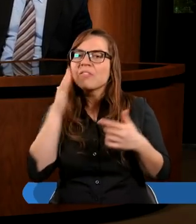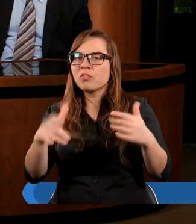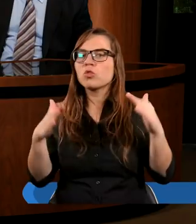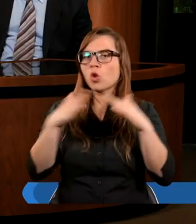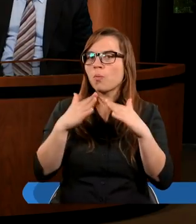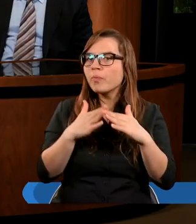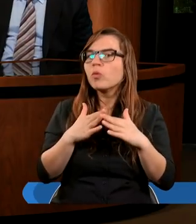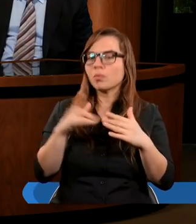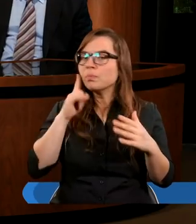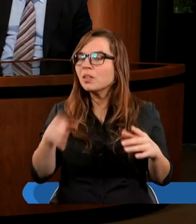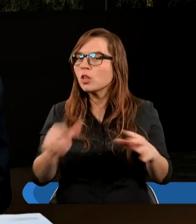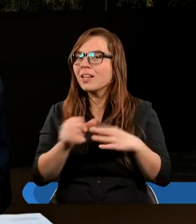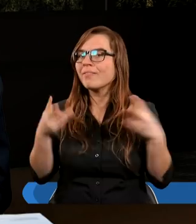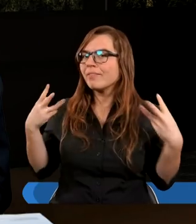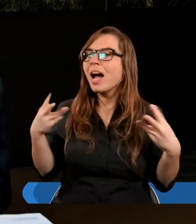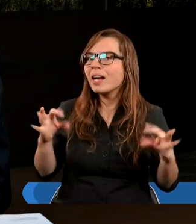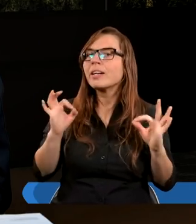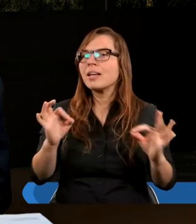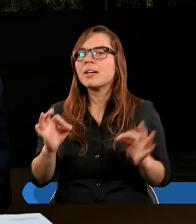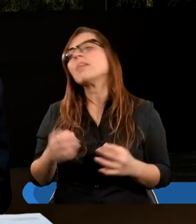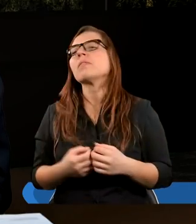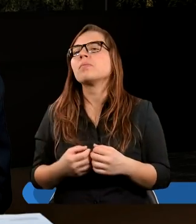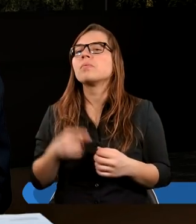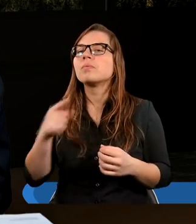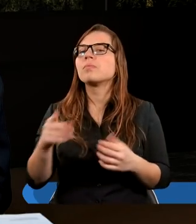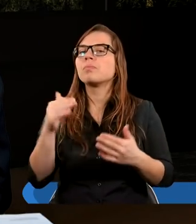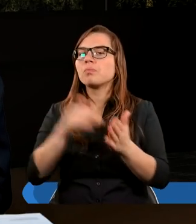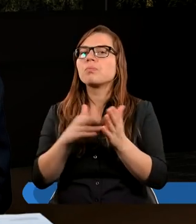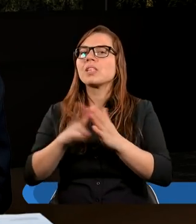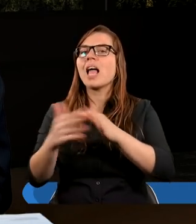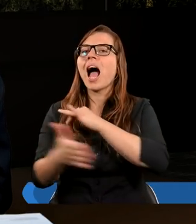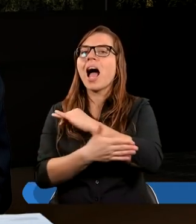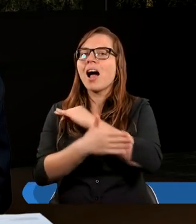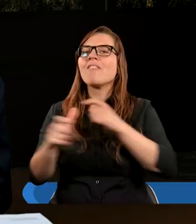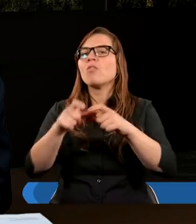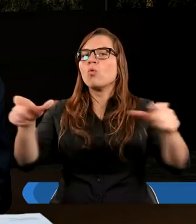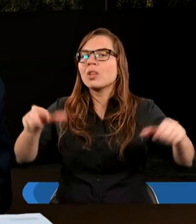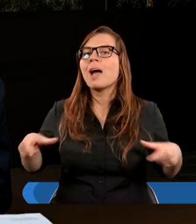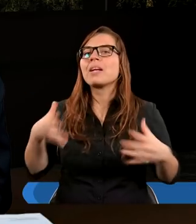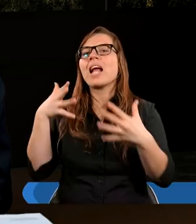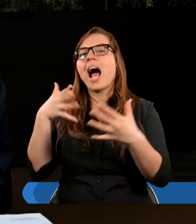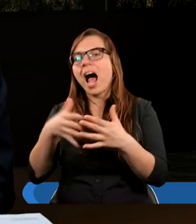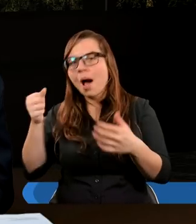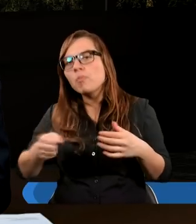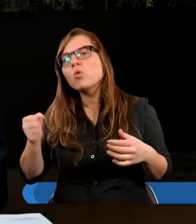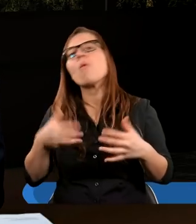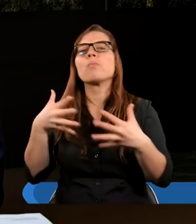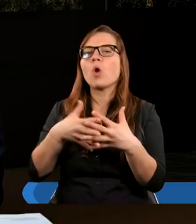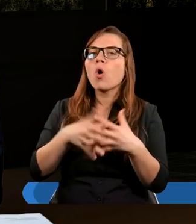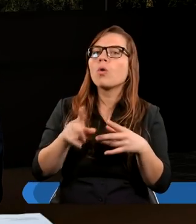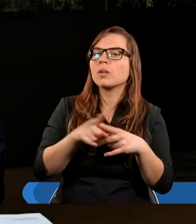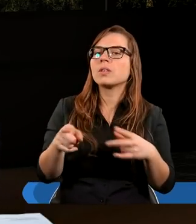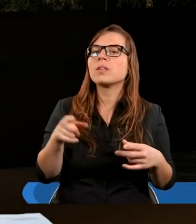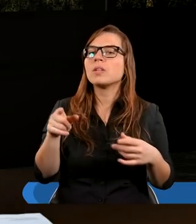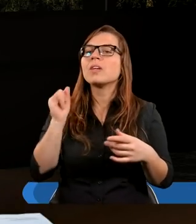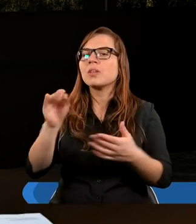prawda? To jest bardzo istotne, że też zostało budowano właśnie na fundamencie apostołów, proroków i inaczej mówiąc też na